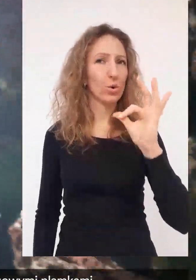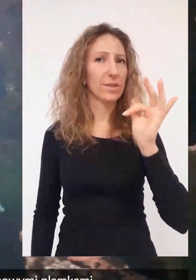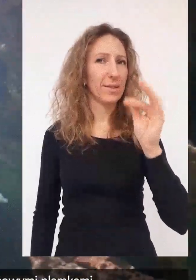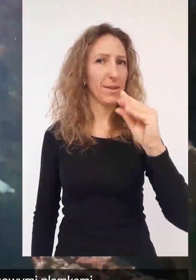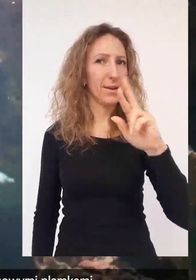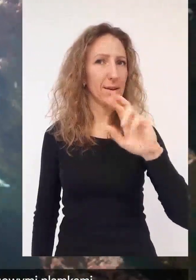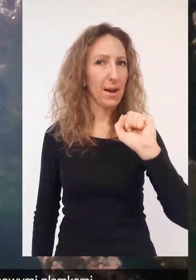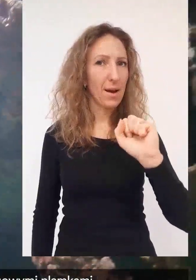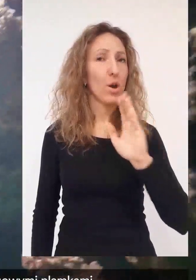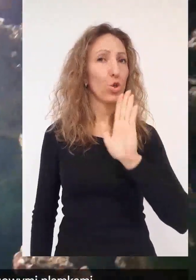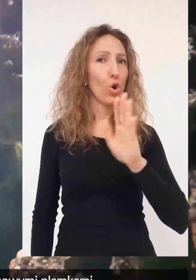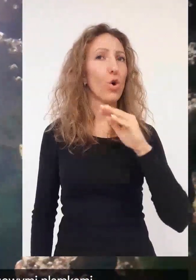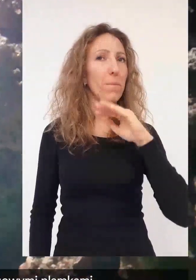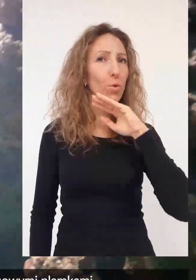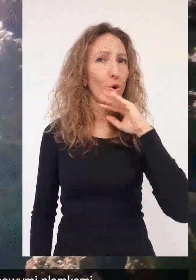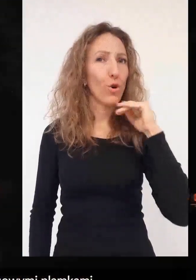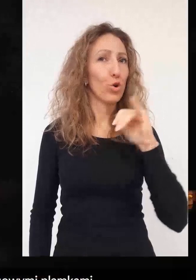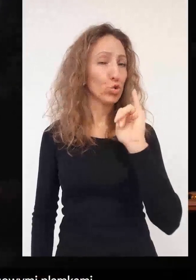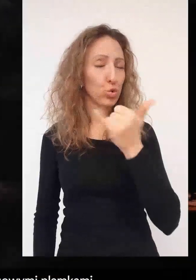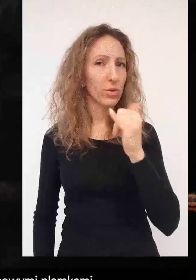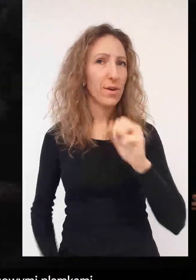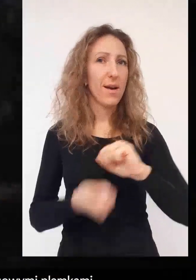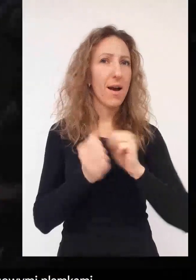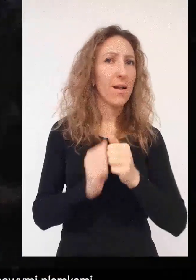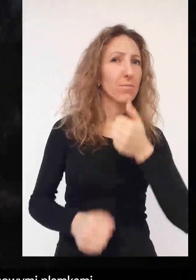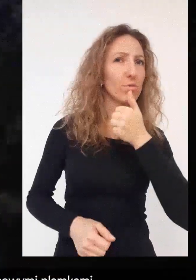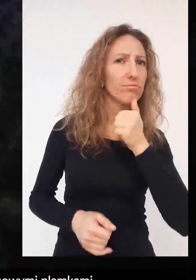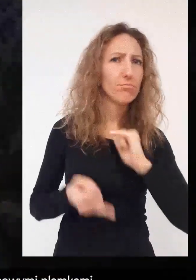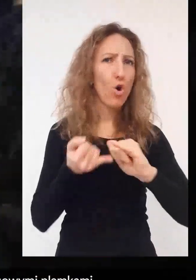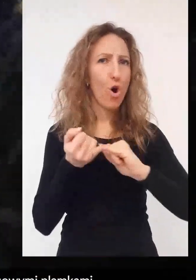lub oliwkowy z turkusowymi plamkami.